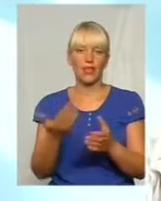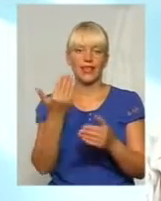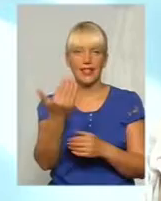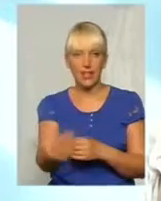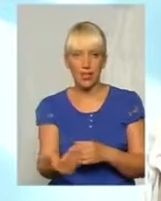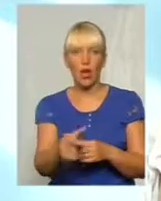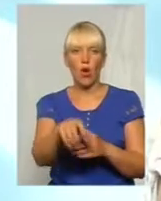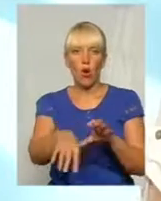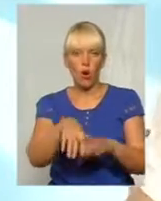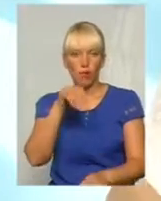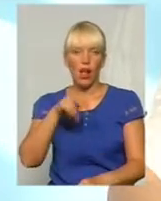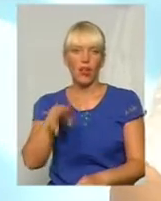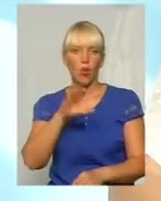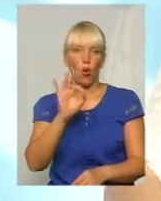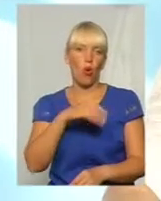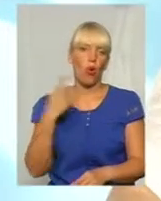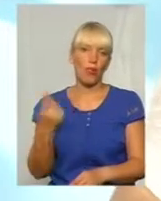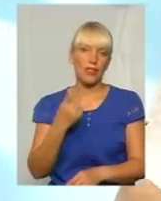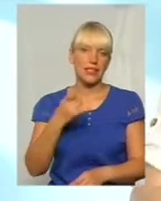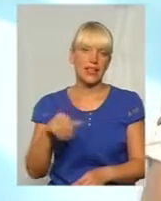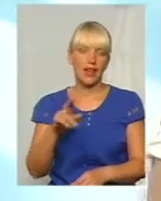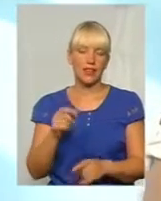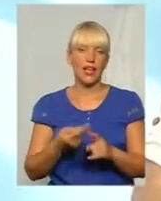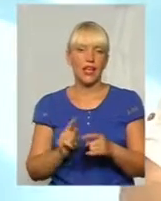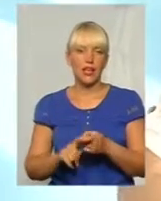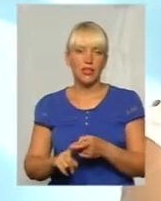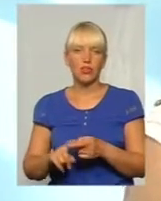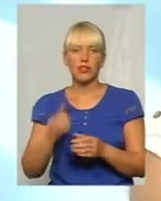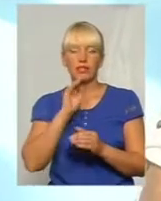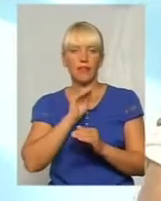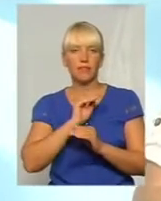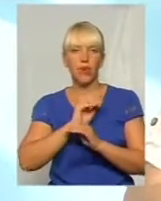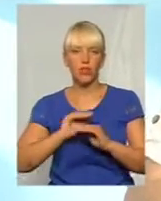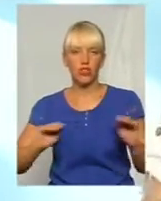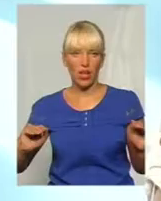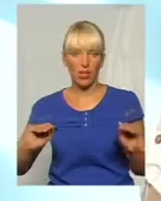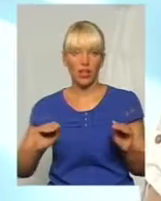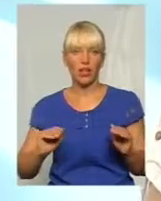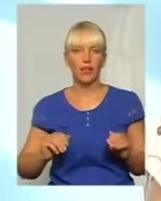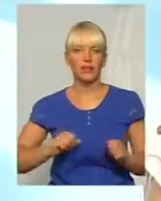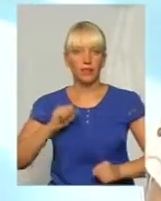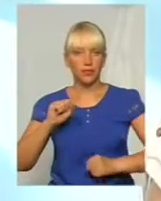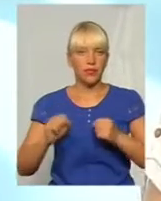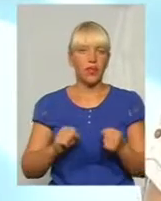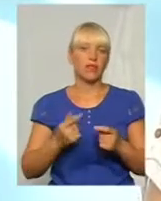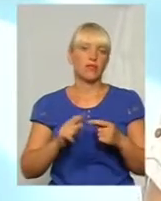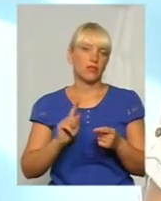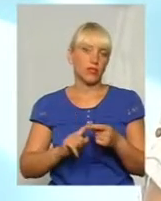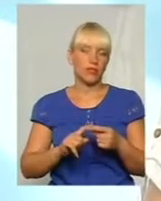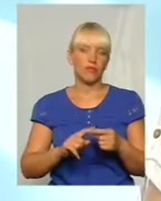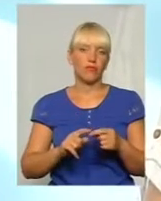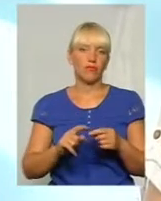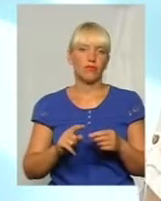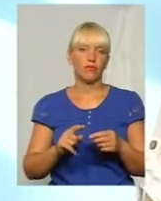Наскільки вони чесні. І ото ця така, якась, знаєте, як кругова порука, ото ця кругова мовчанка, суцільна мовчанка, ну, вона якраз породжує